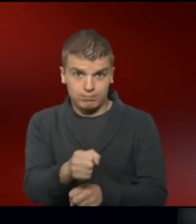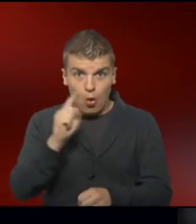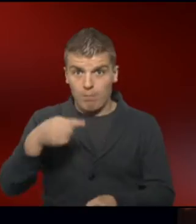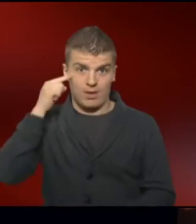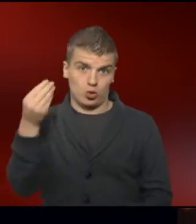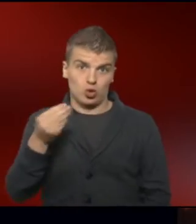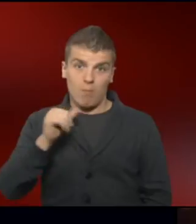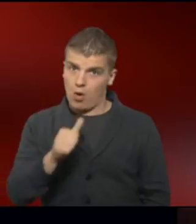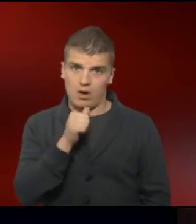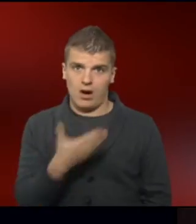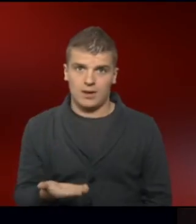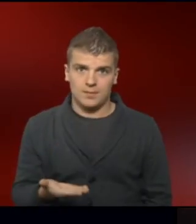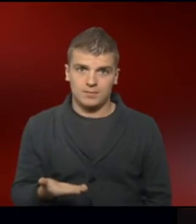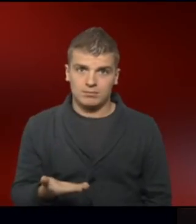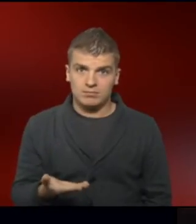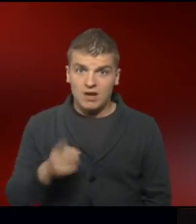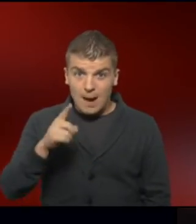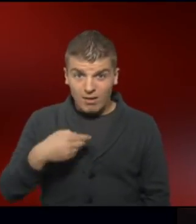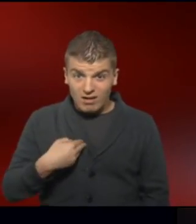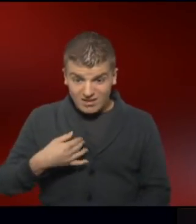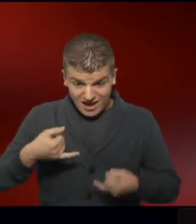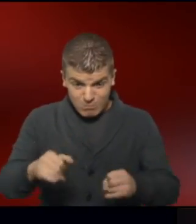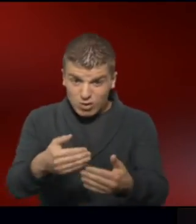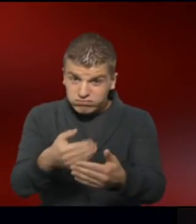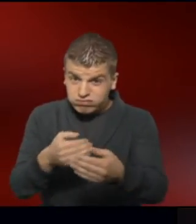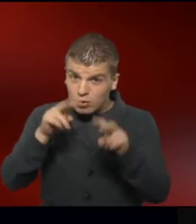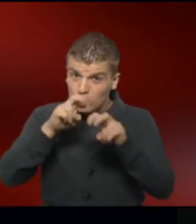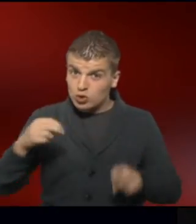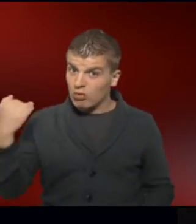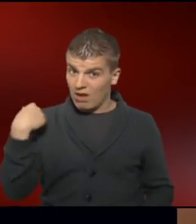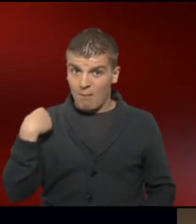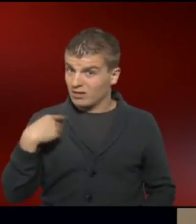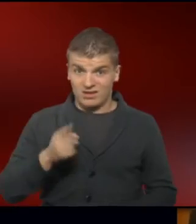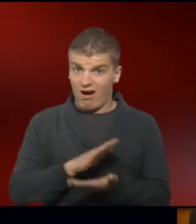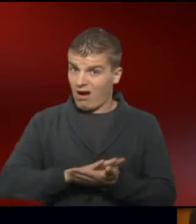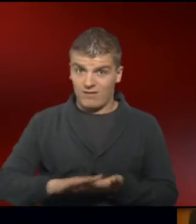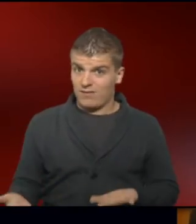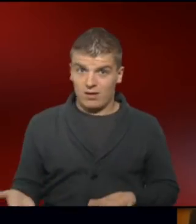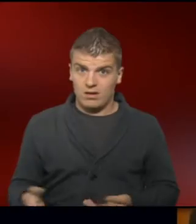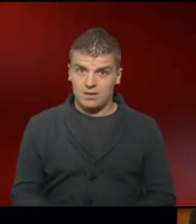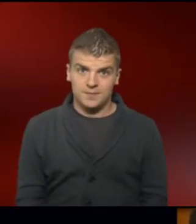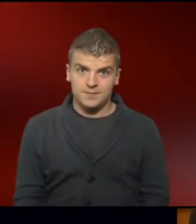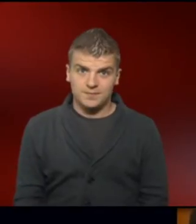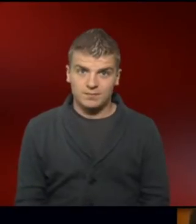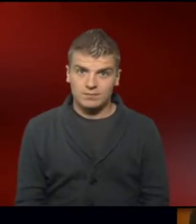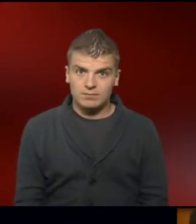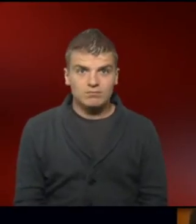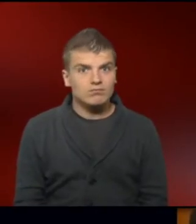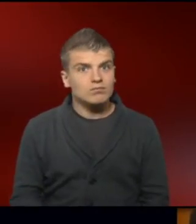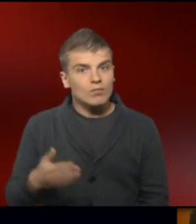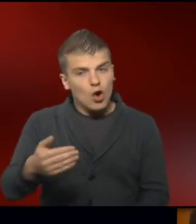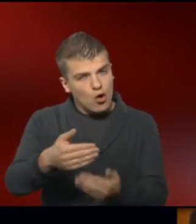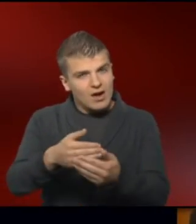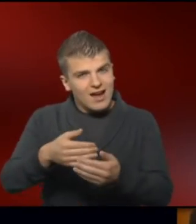Down-Syndrom hatte. Doch vorgeburtliche Untersuchungen waren damals keine Routine. Die Einführung der vorgeburtlichen